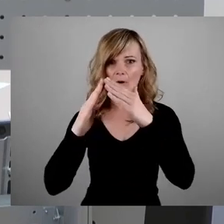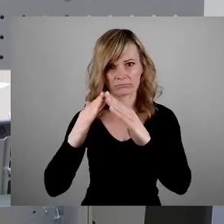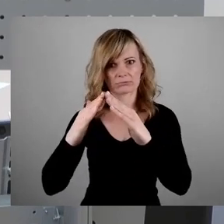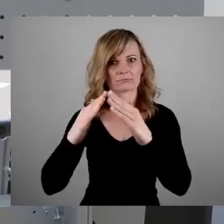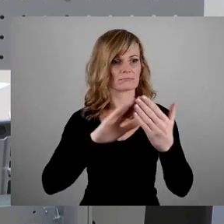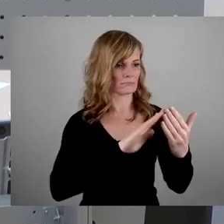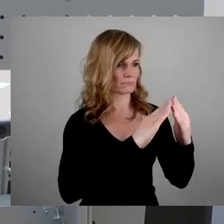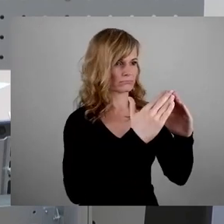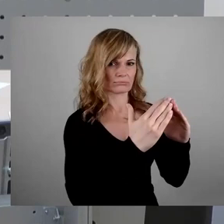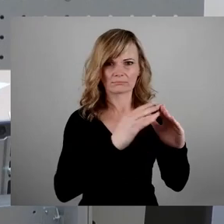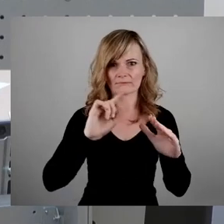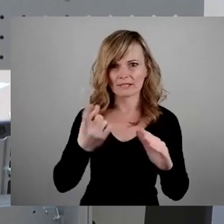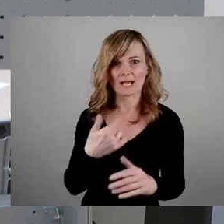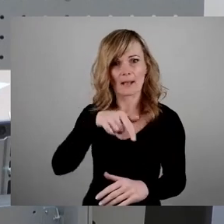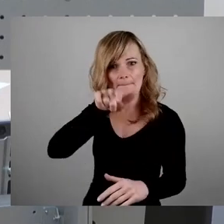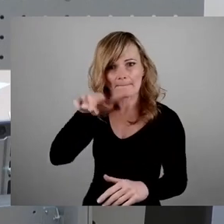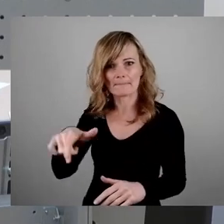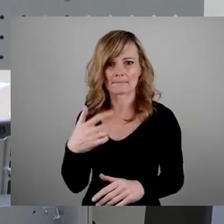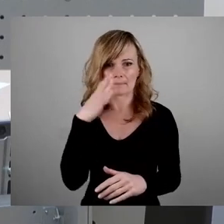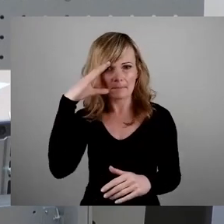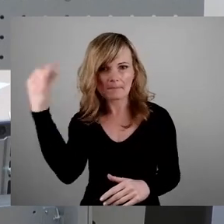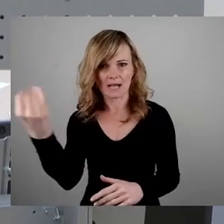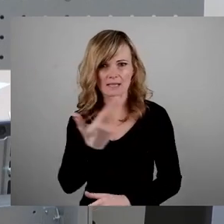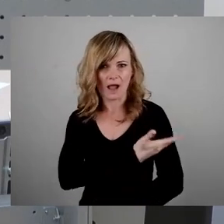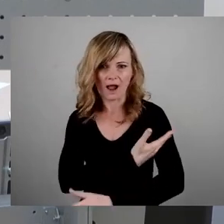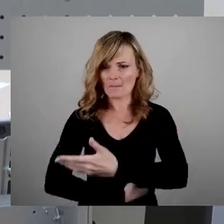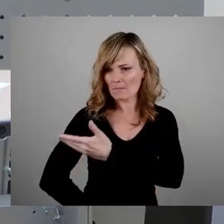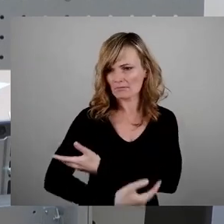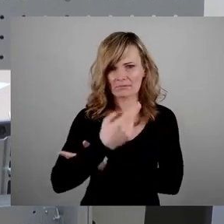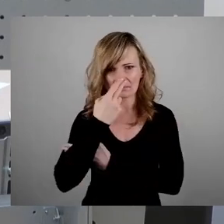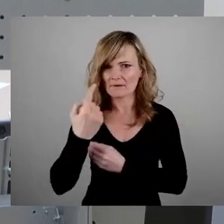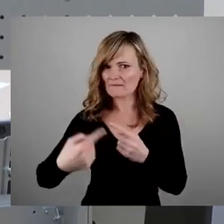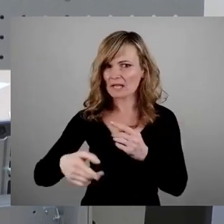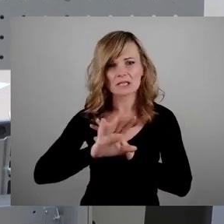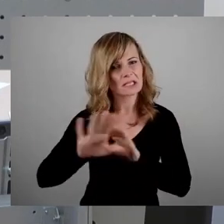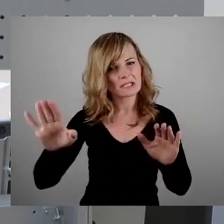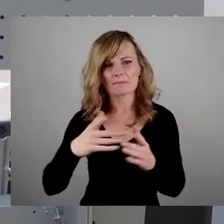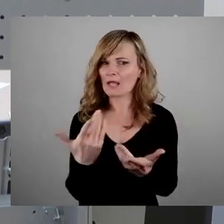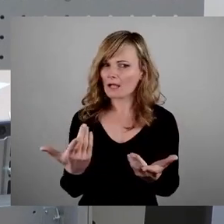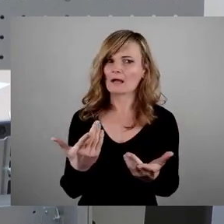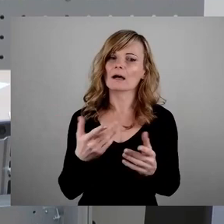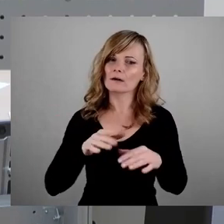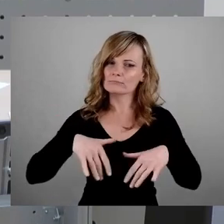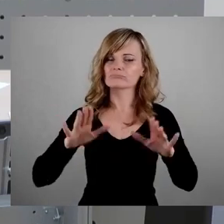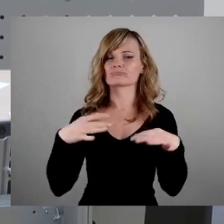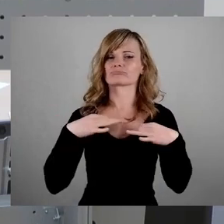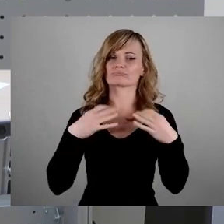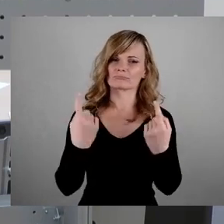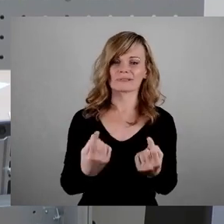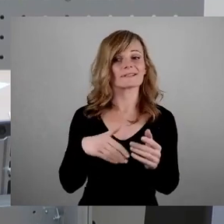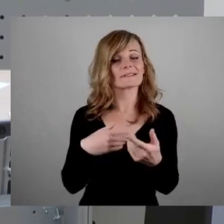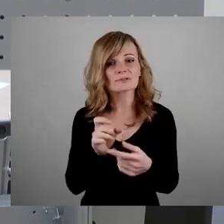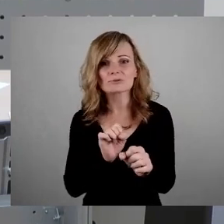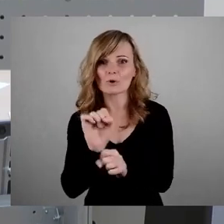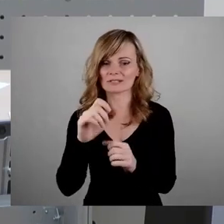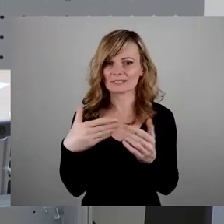Männer ohne Arme und Beine sieht man nicht mehr. Und doch oder vielleicht dennoch ist es unsere Aufgabe, dieses Vermächtnis der Opfer